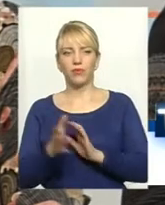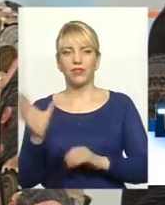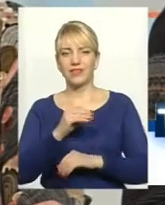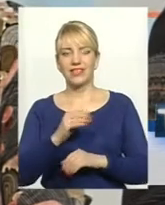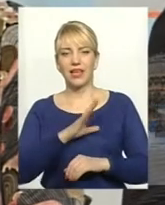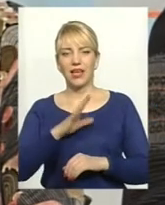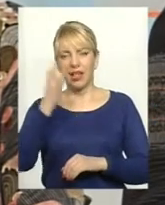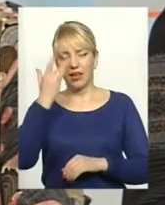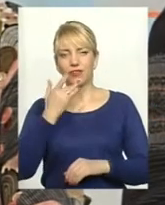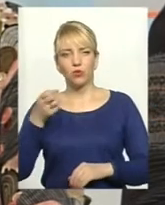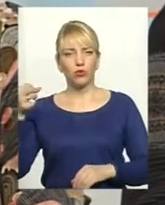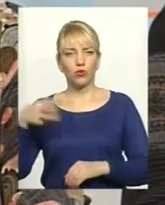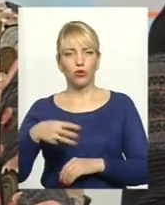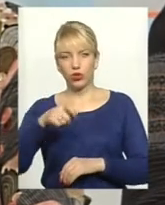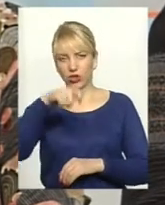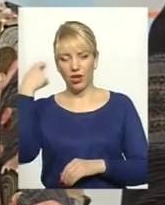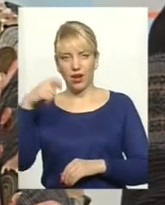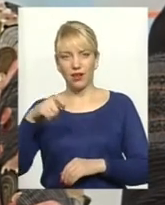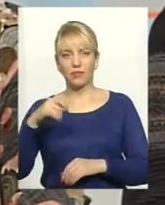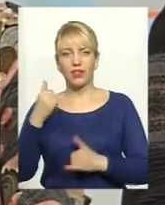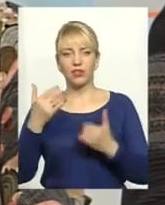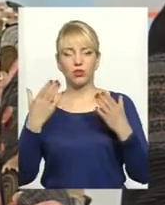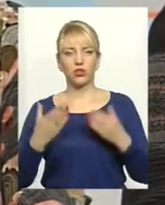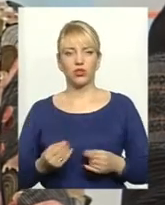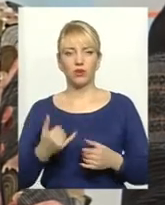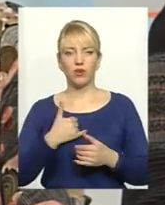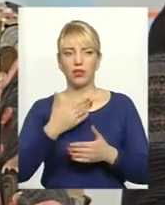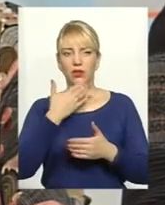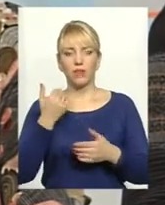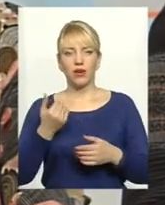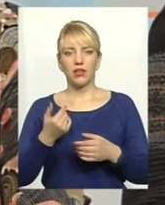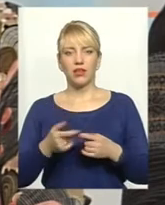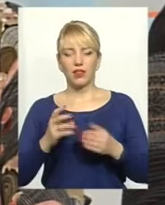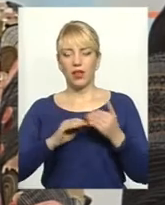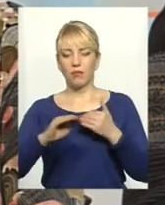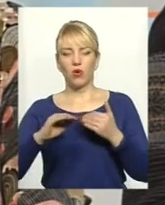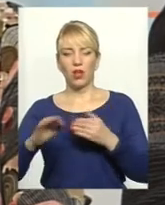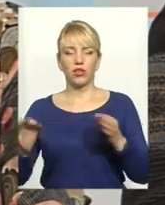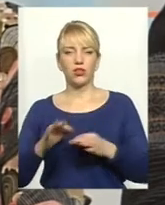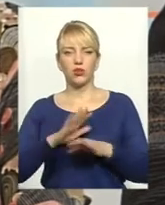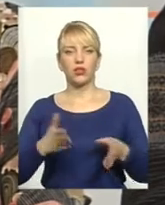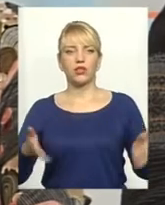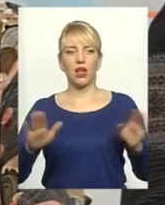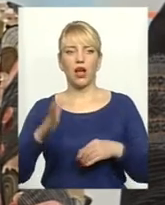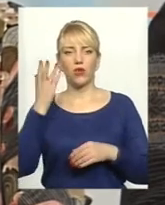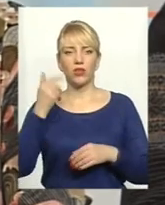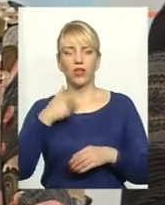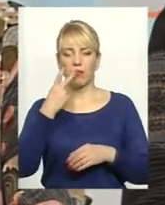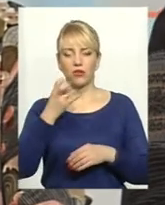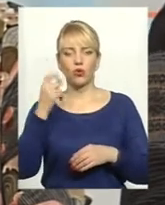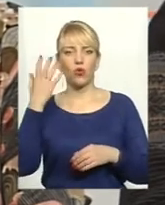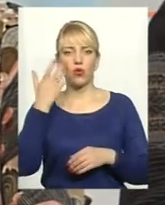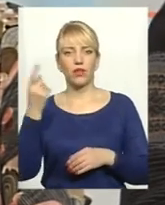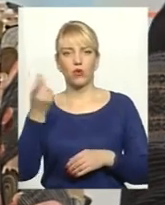палило, жара. На сьогоднішній день просто в мене немає на полях, слава Богу, нічого не залишилося. Але коли я бачу, як в господарствах на полях є